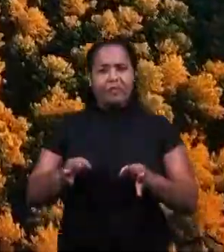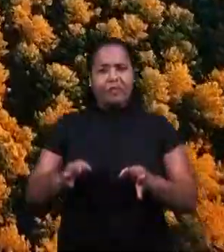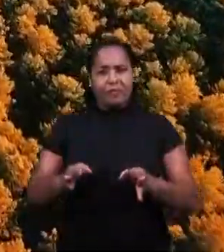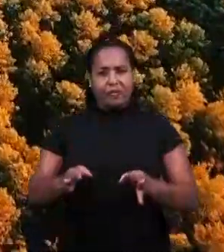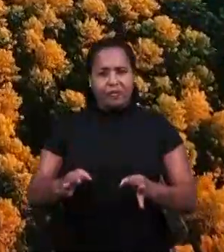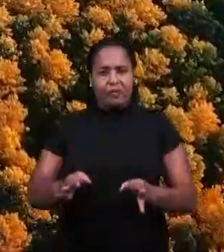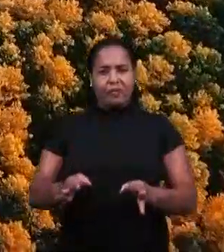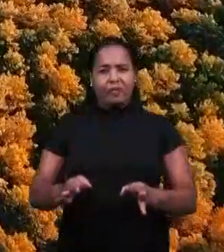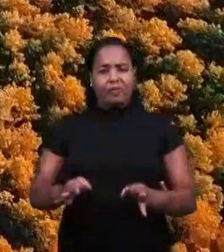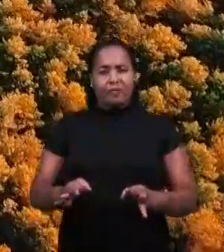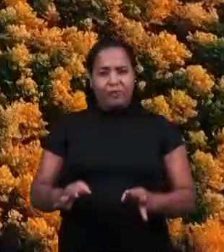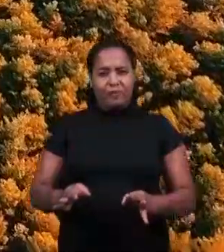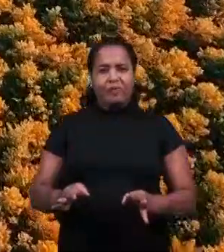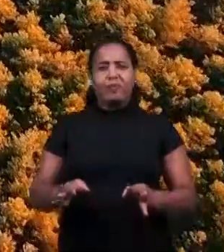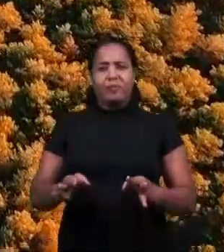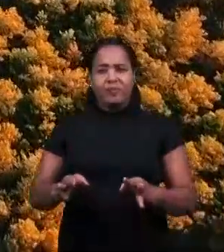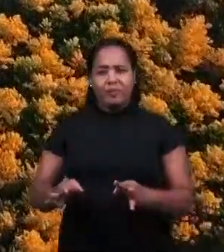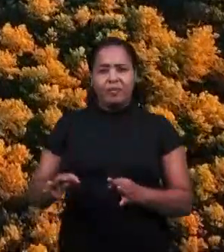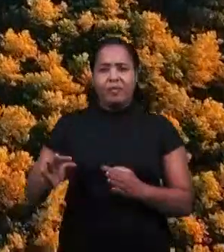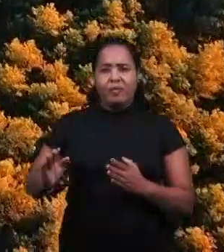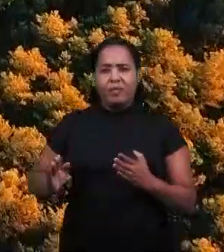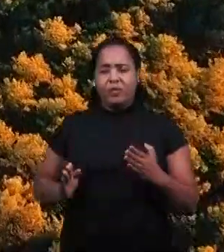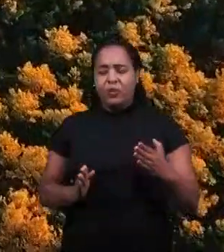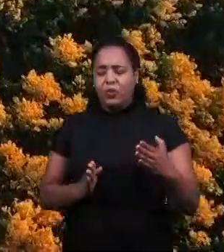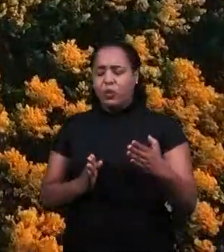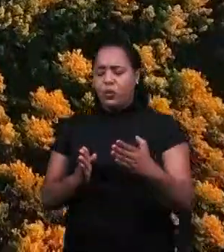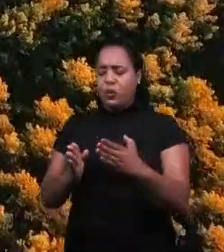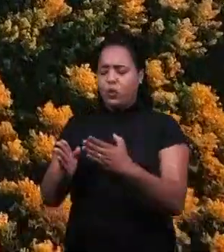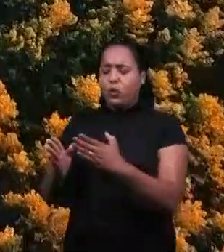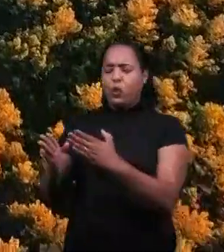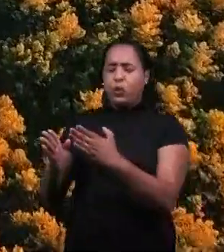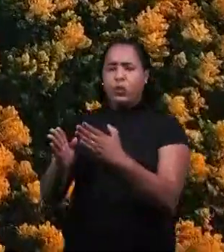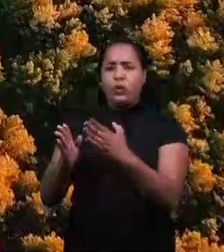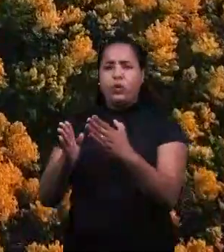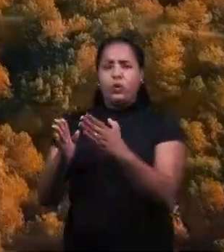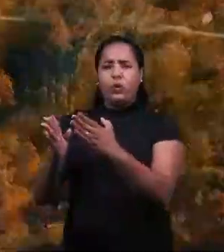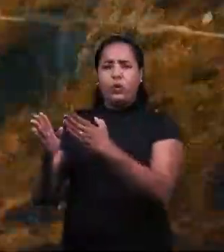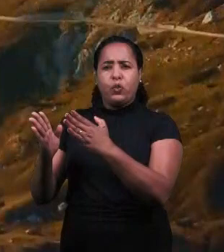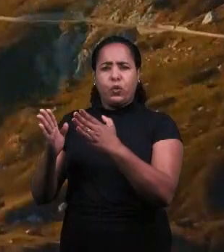Праведен Ты, Господь, во всех святых путях Своих.